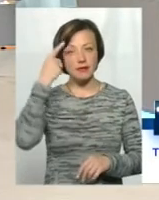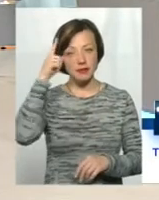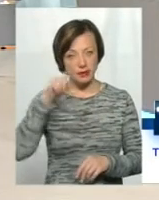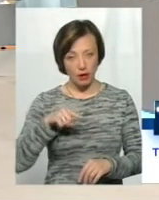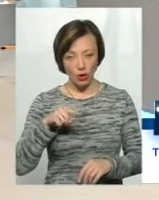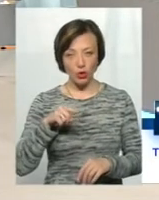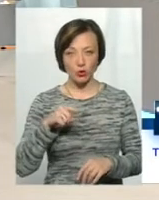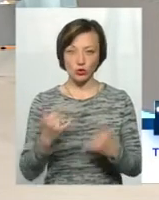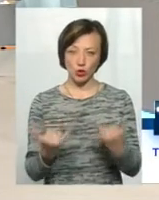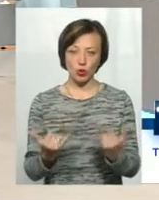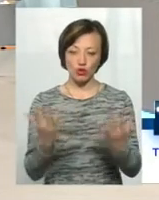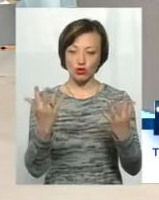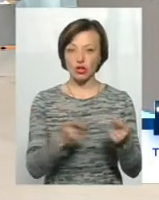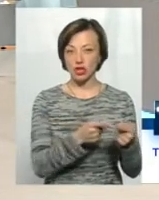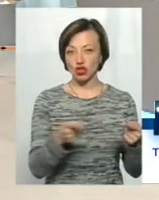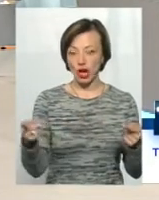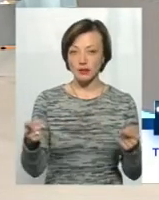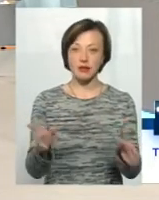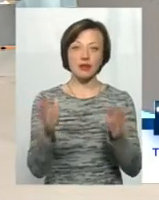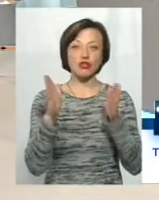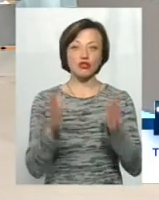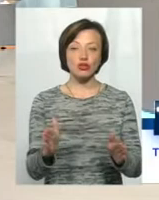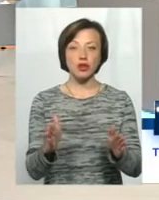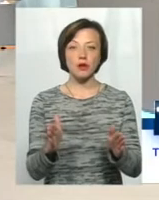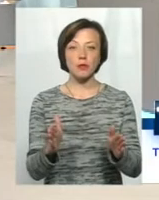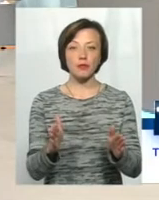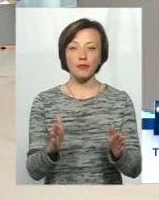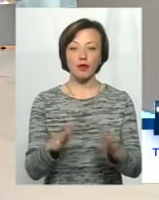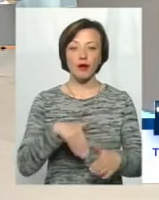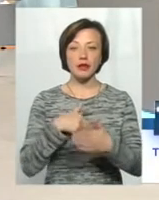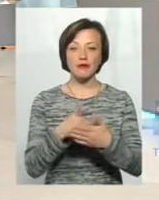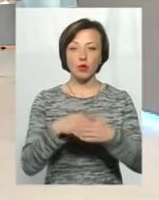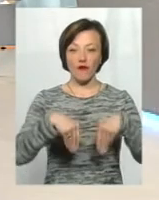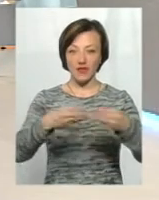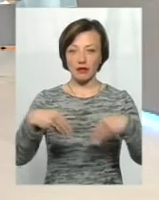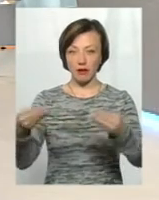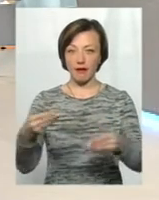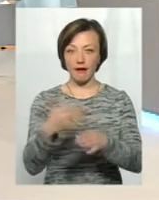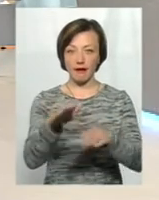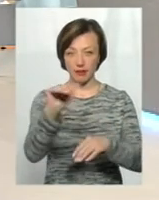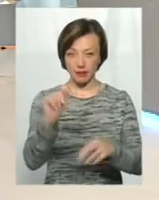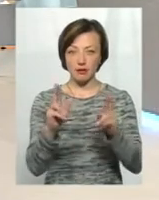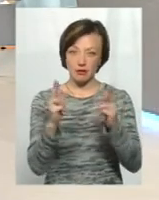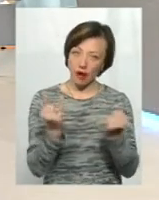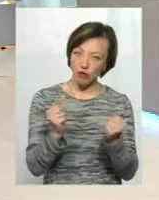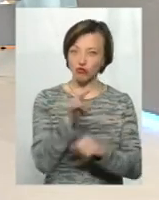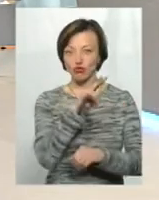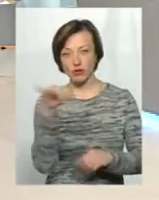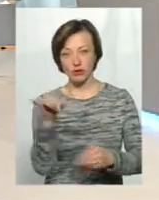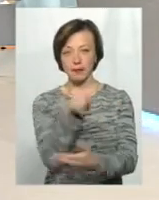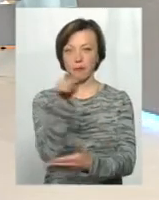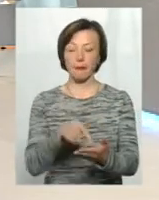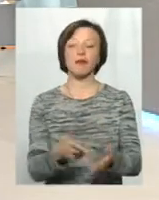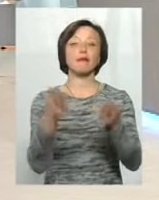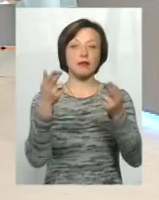сьогоднішній час лише, ну, по суті, він активно видає кредити. Так чи ні? Так. Ну, перш за все, хочу сказати,